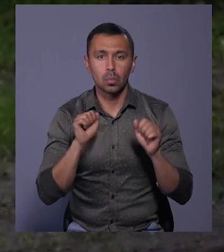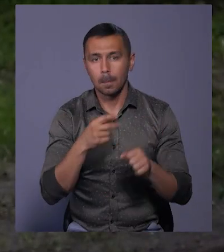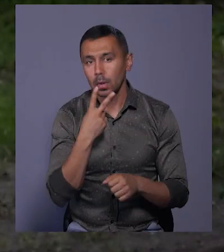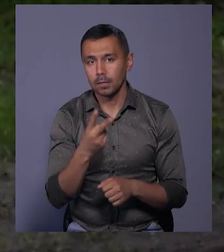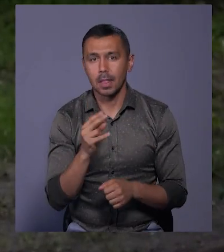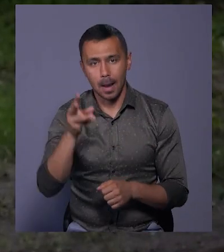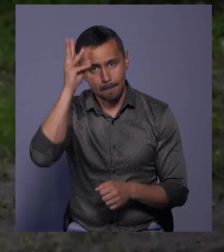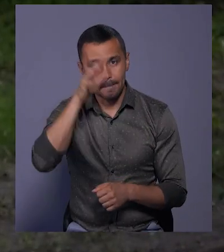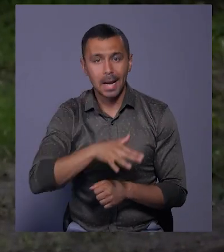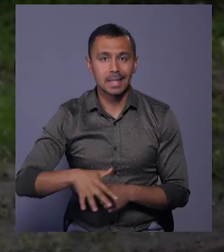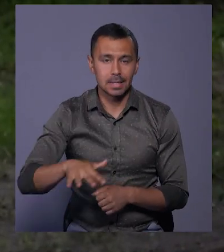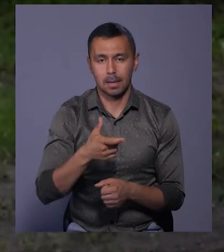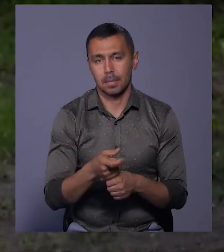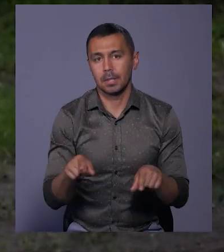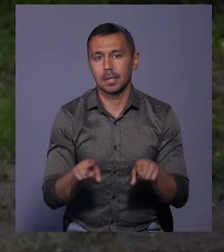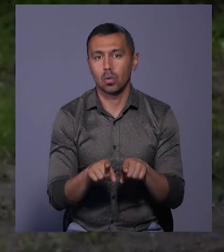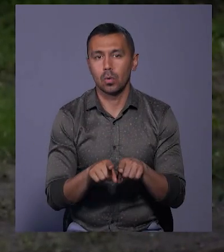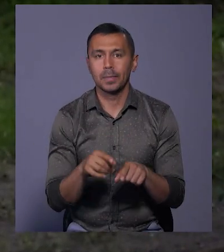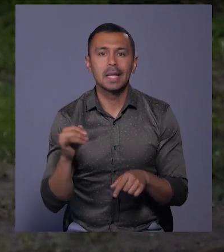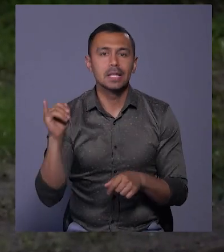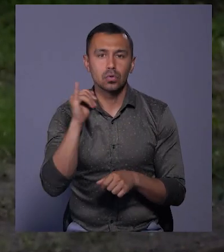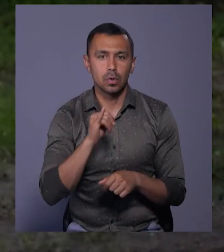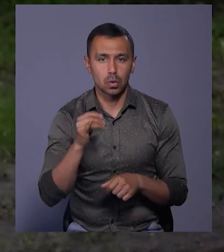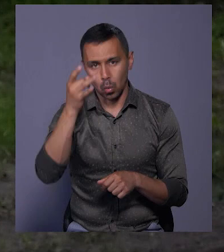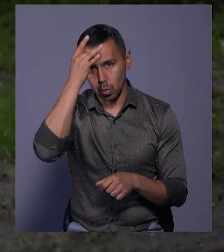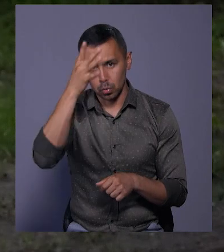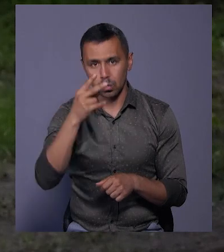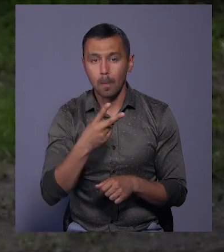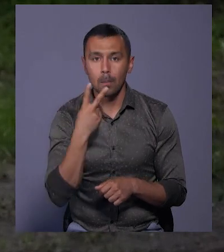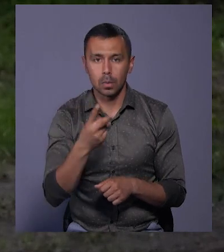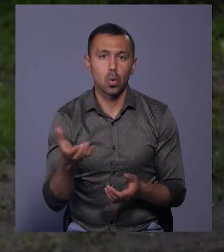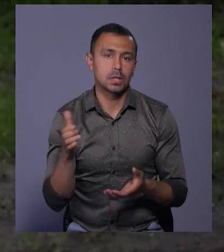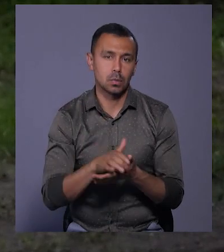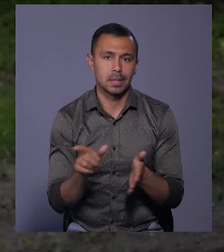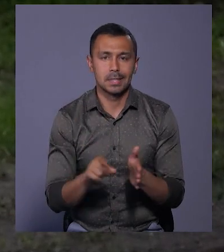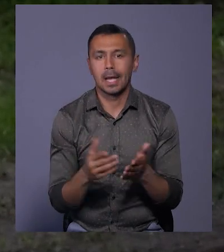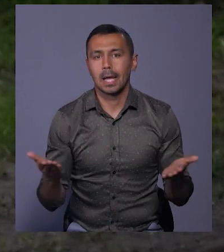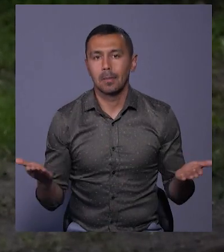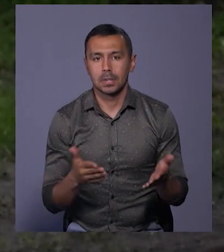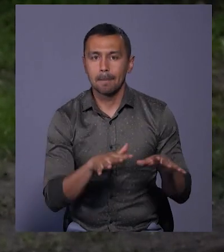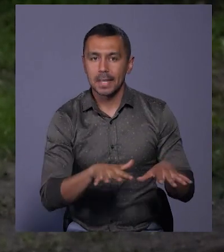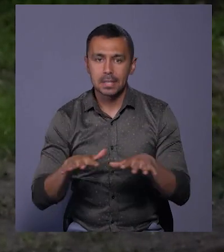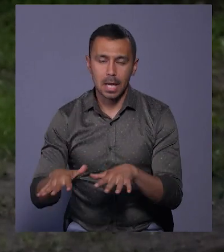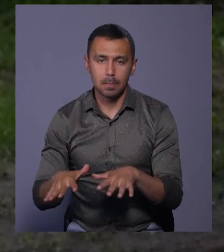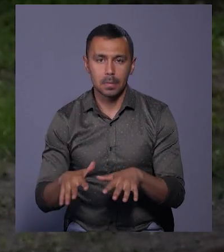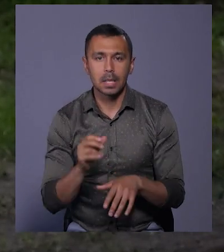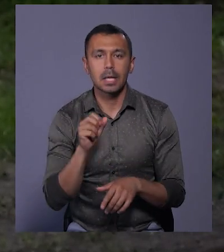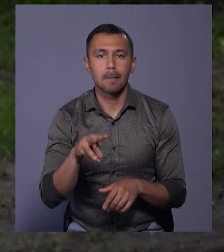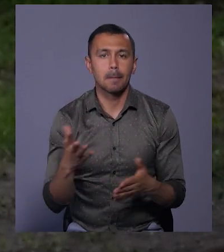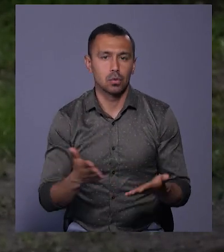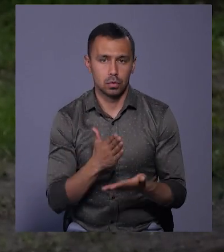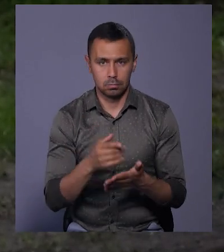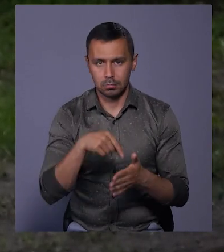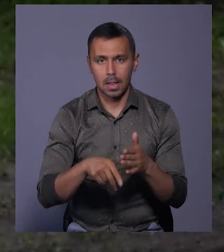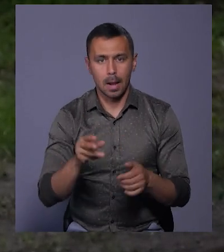подивитися на Хмельницький більш з такого історичного та культурного погляду, ознайомитися з якимось локаціями, які мають значення